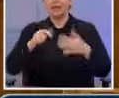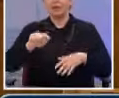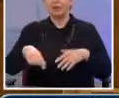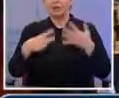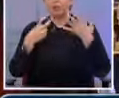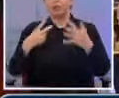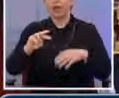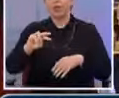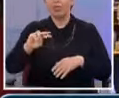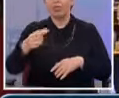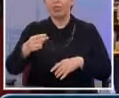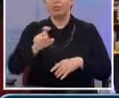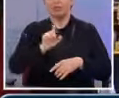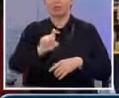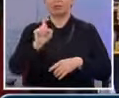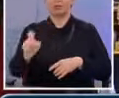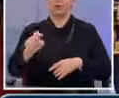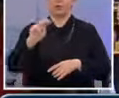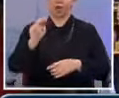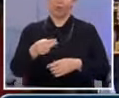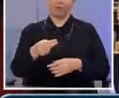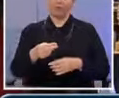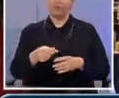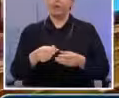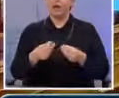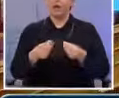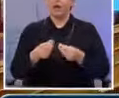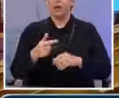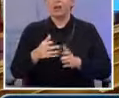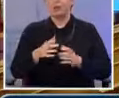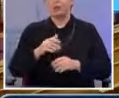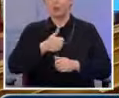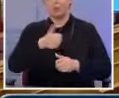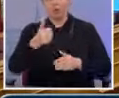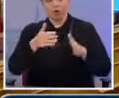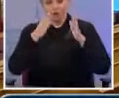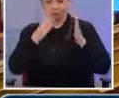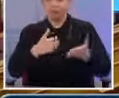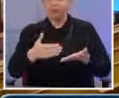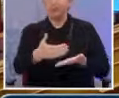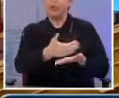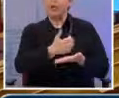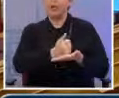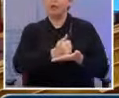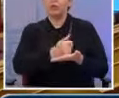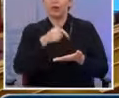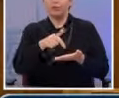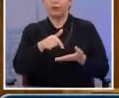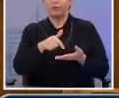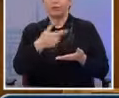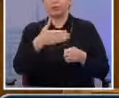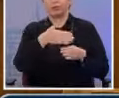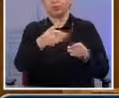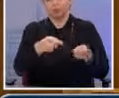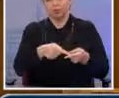Γενικότερα όμως δεν πρέπει να εστιάσουμε μόνο στα έσοδα του προγράμματος. Κάθε